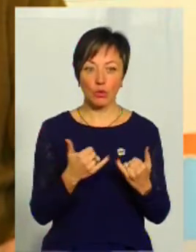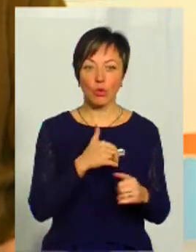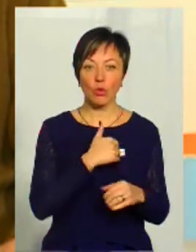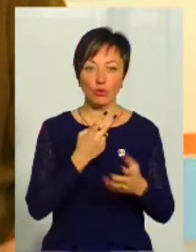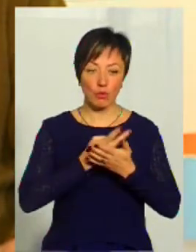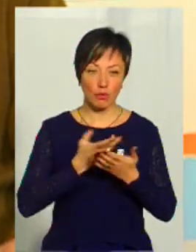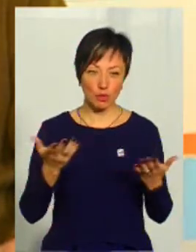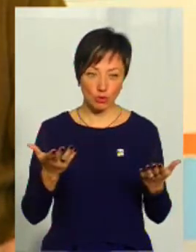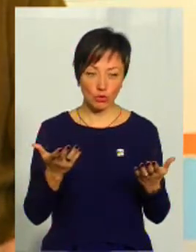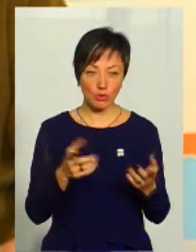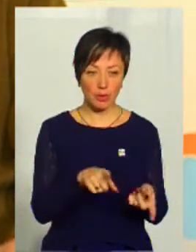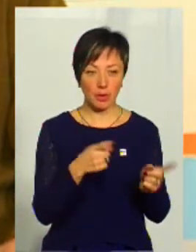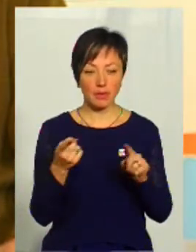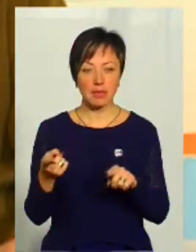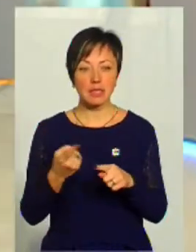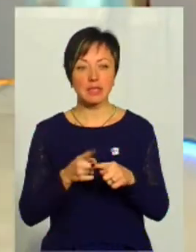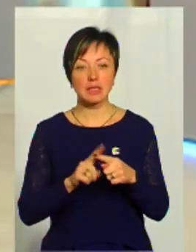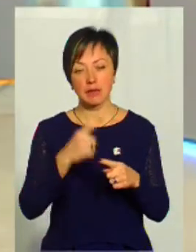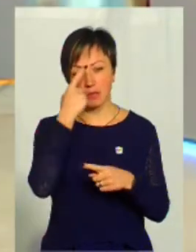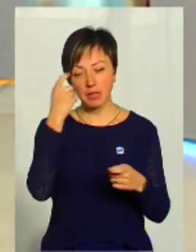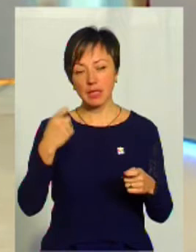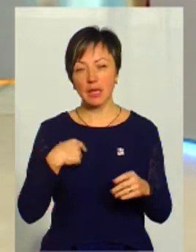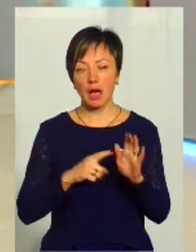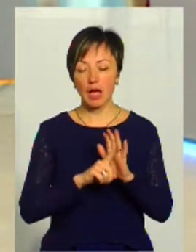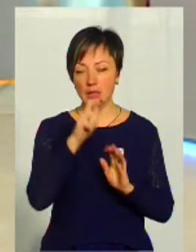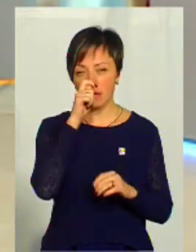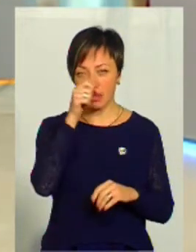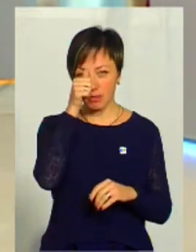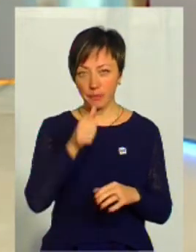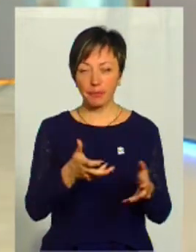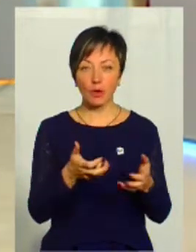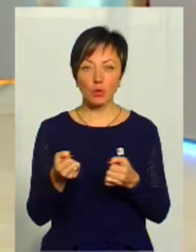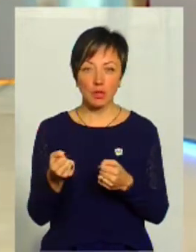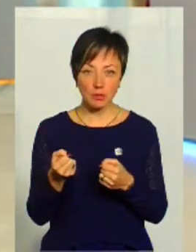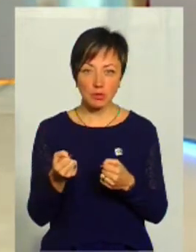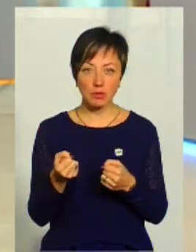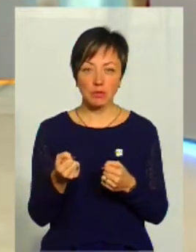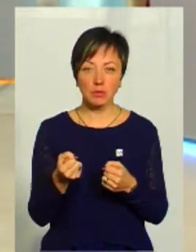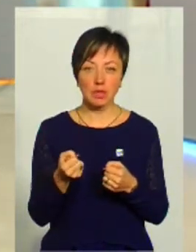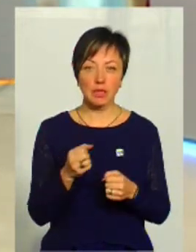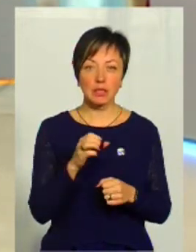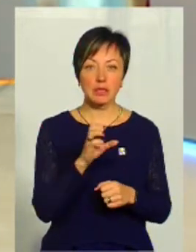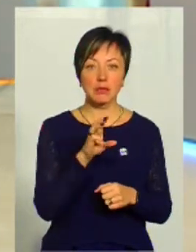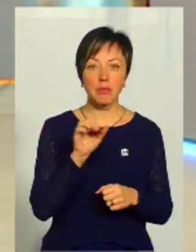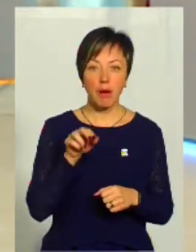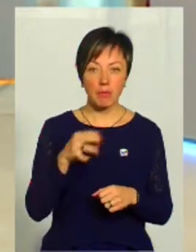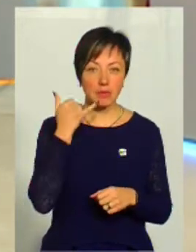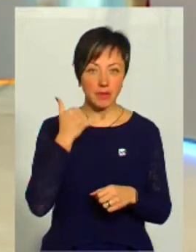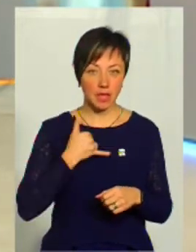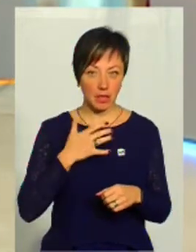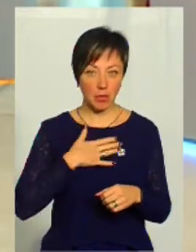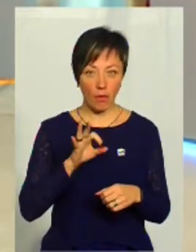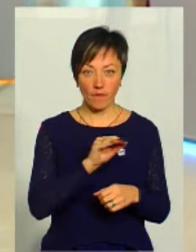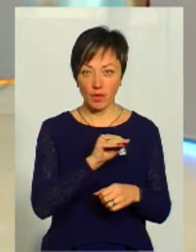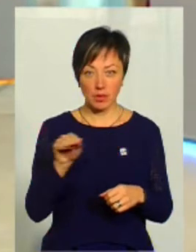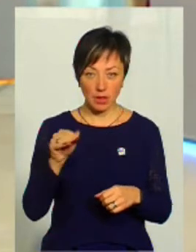хочу в публічну площину пустити цей меседж, я з квітня місяця отримую спамові дзвінки на свій